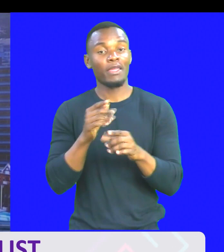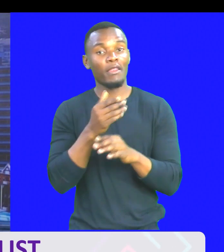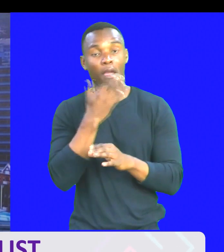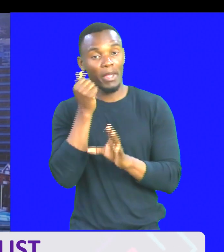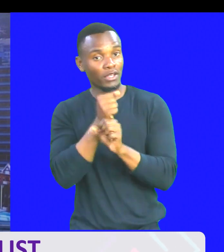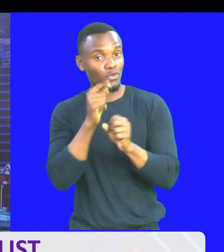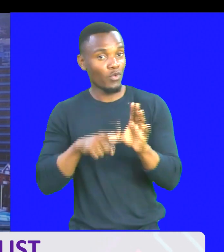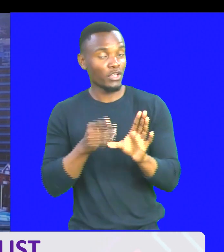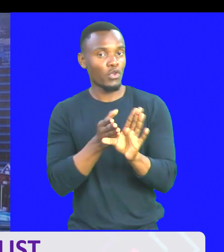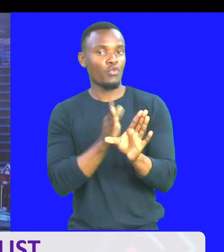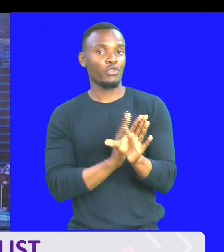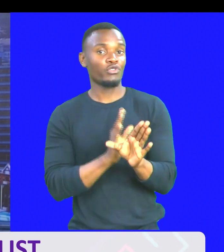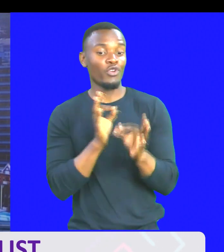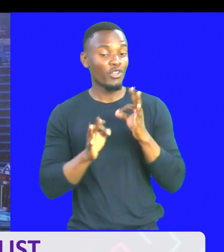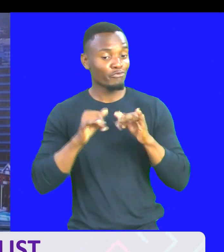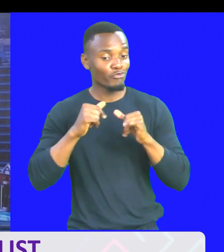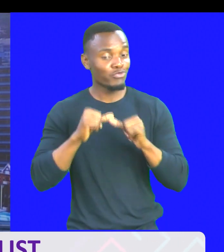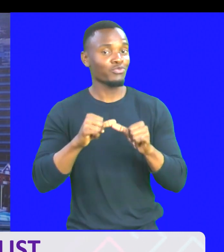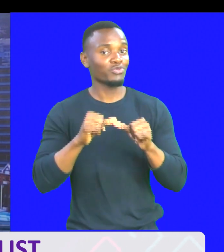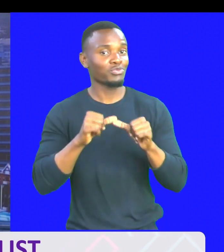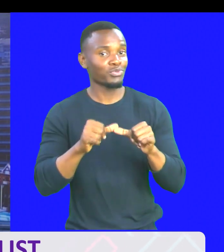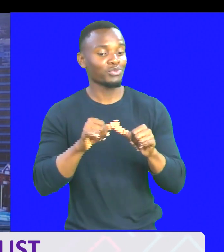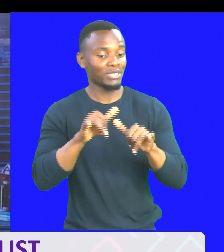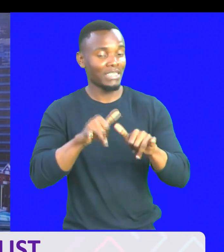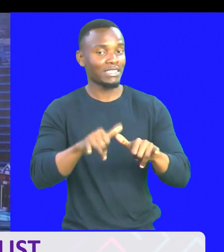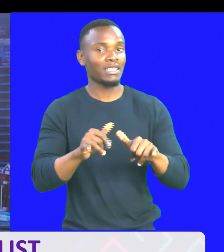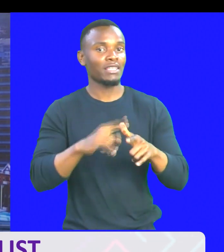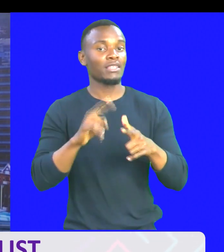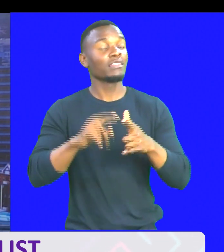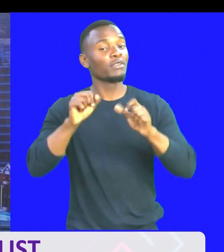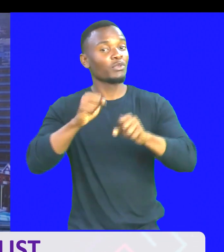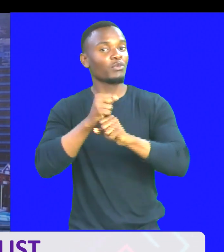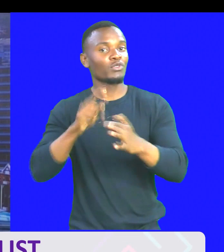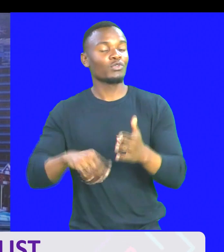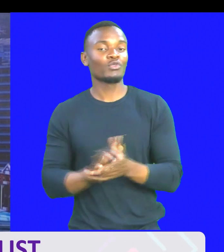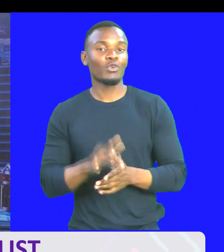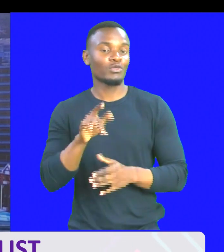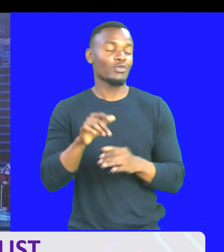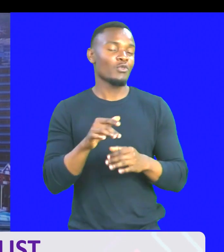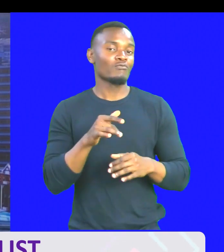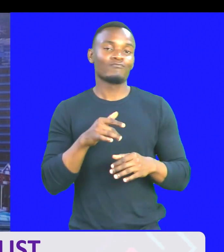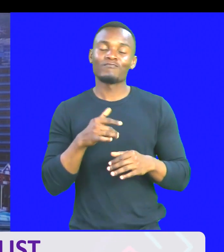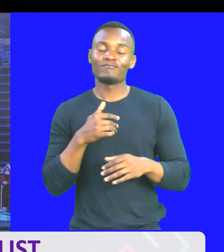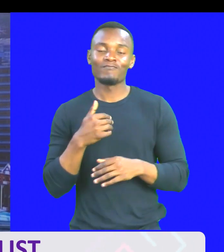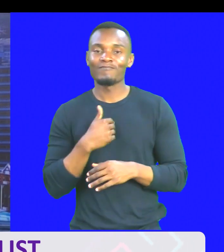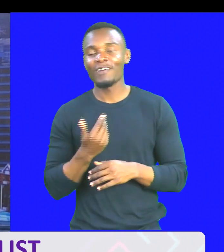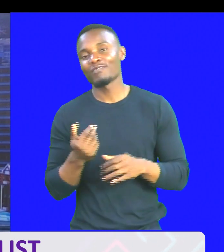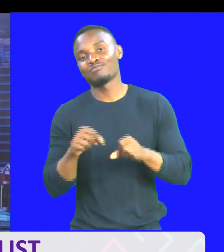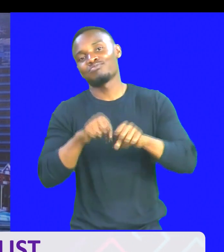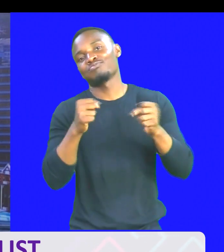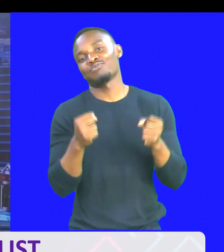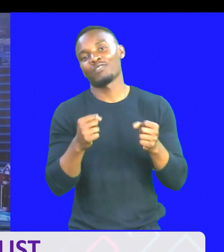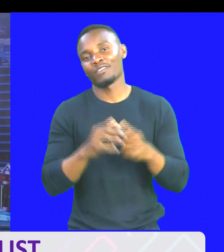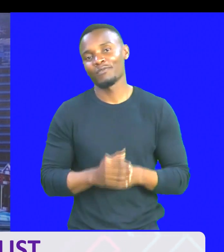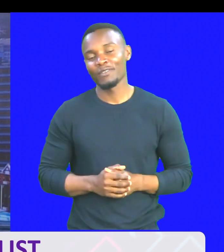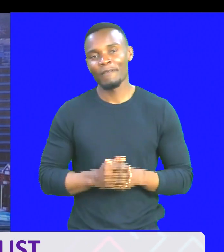toroka. Juu, ukizidi kuka pali, uneza mujika mkono, uneza katu wa shingo. So,